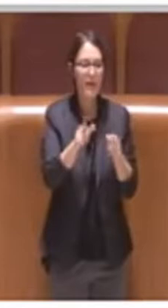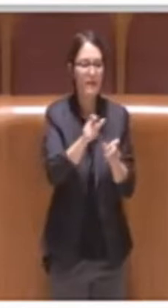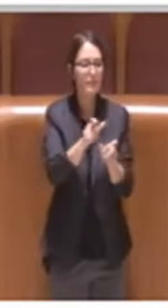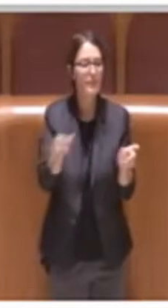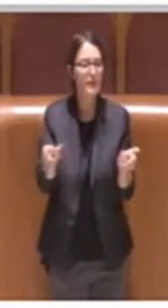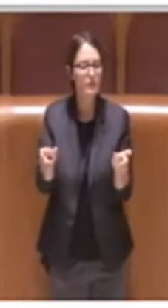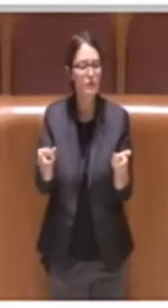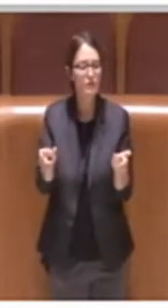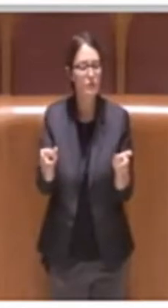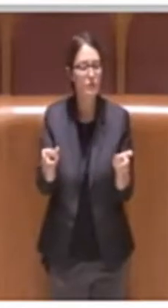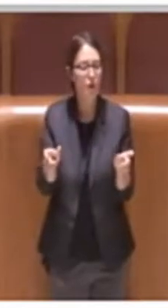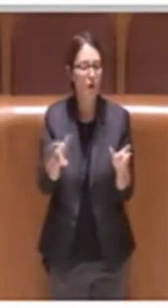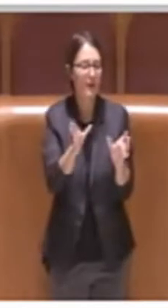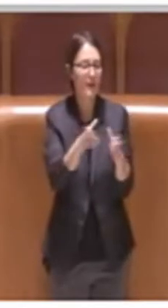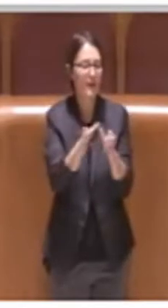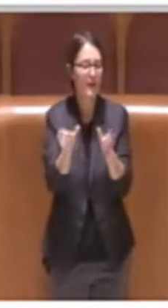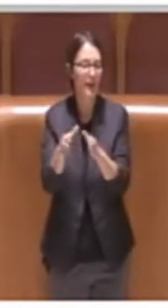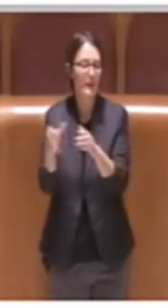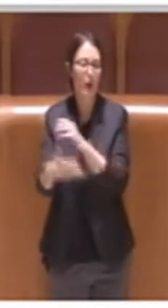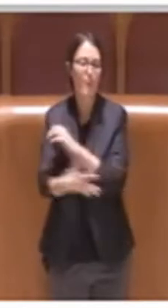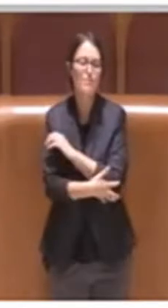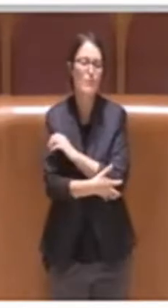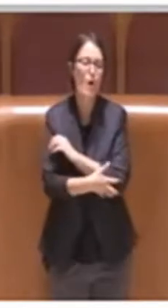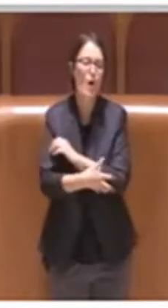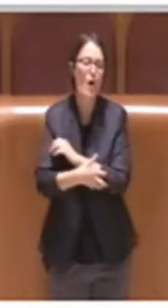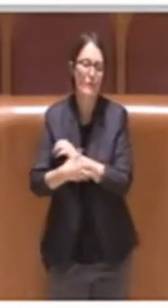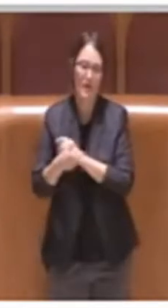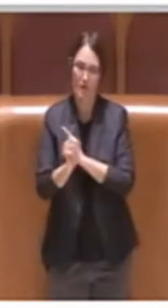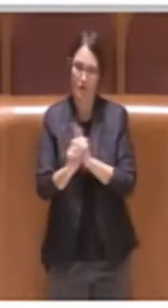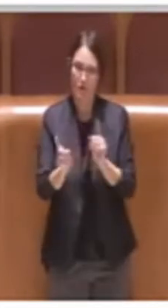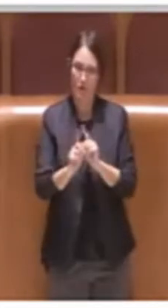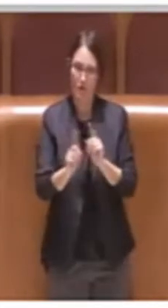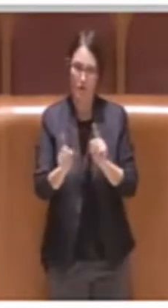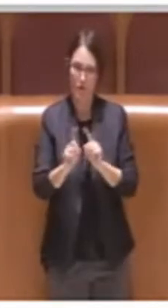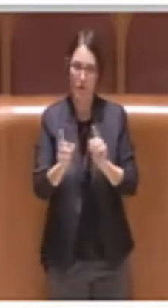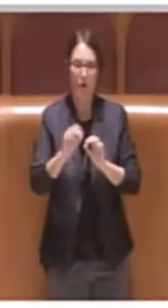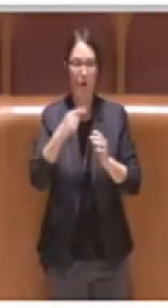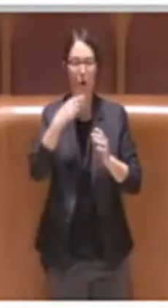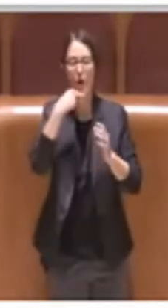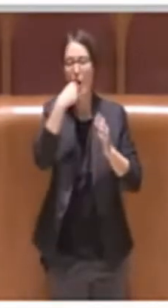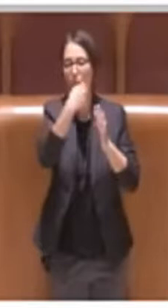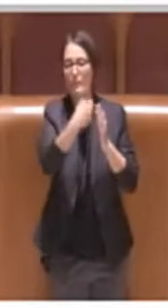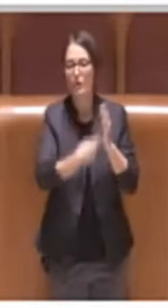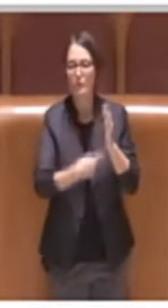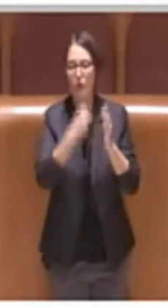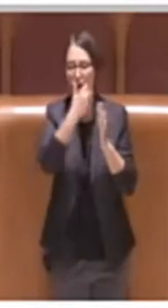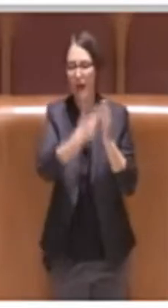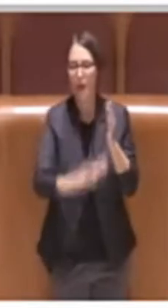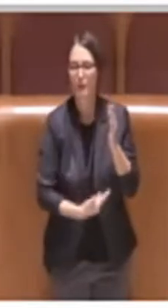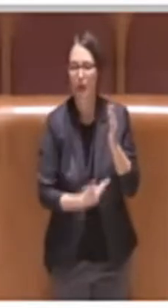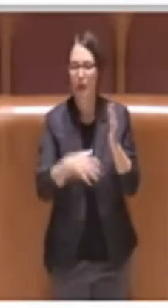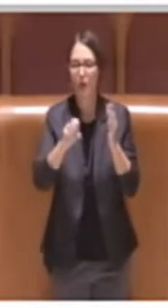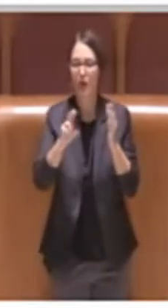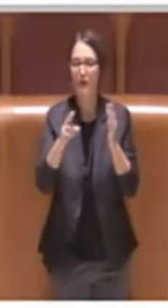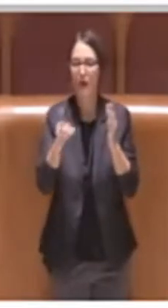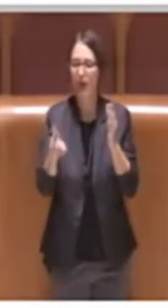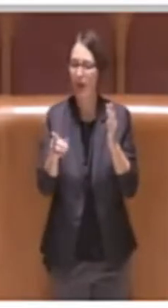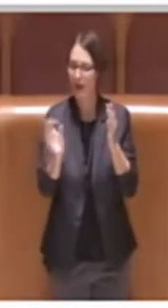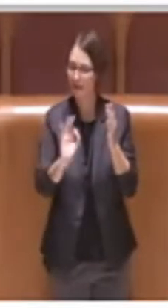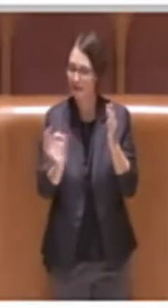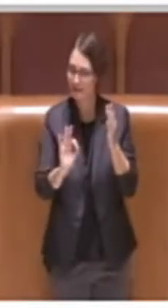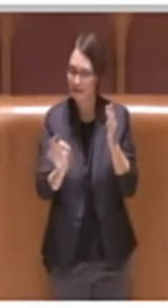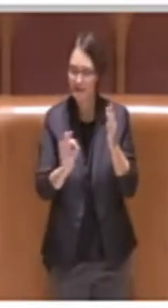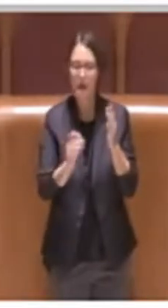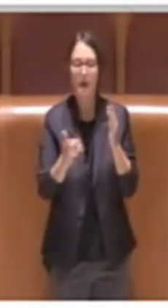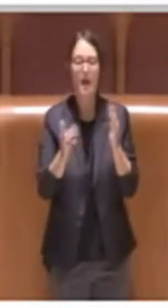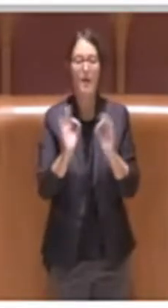sono persone indigenti, non sono persone che sono nelle graduatorie per l'ERP, ma nello stesso tempo sono anche quelle persone